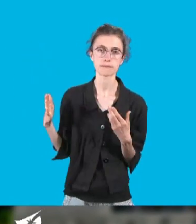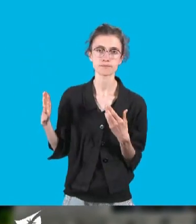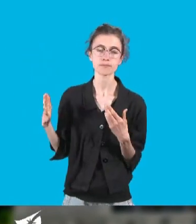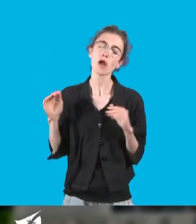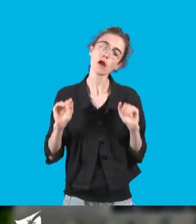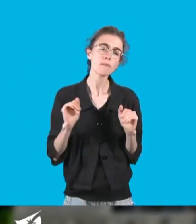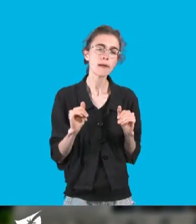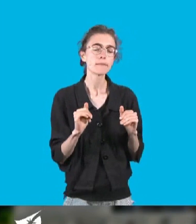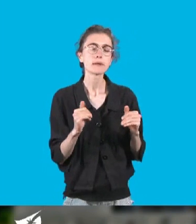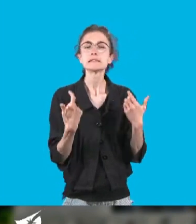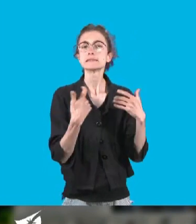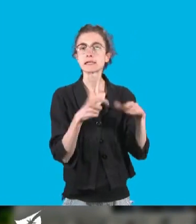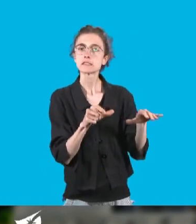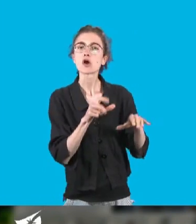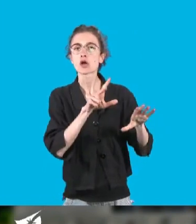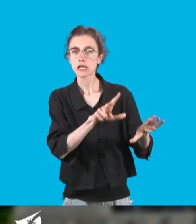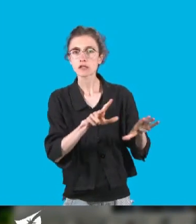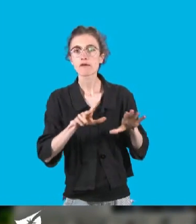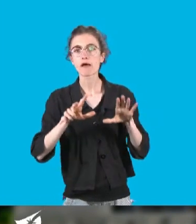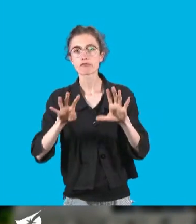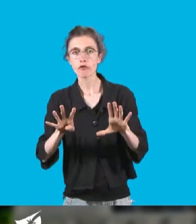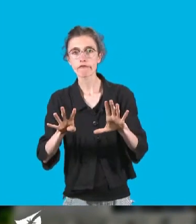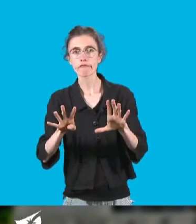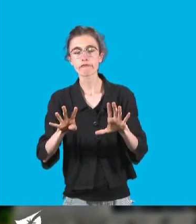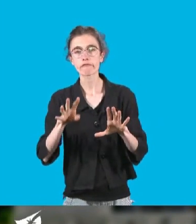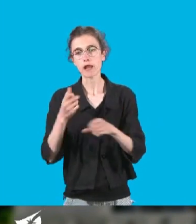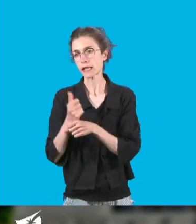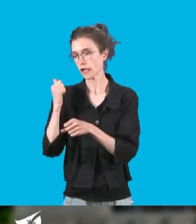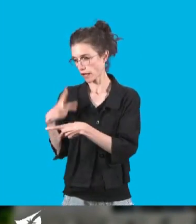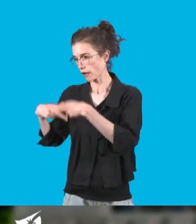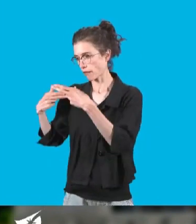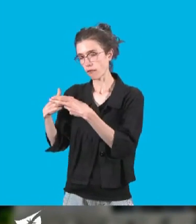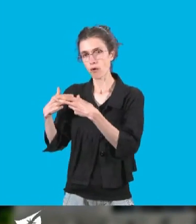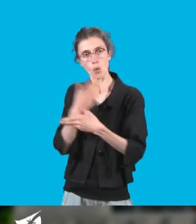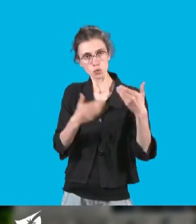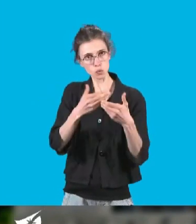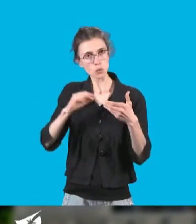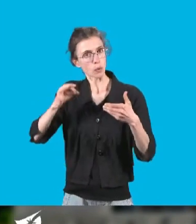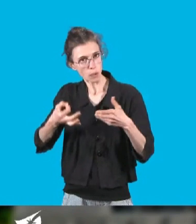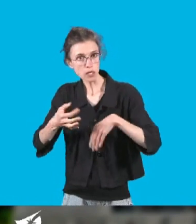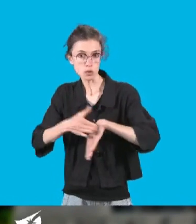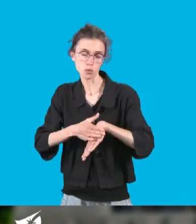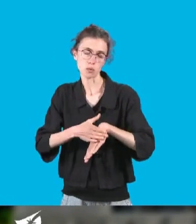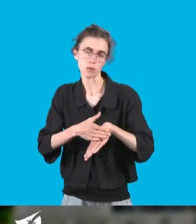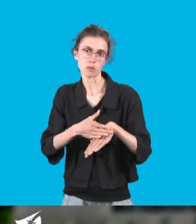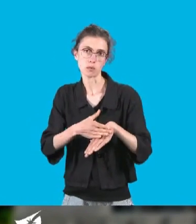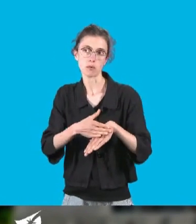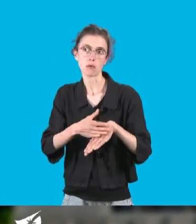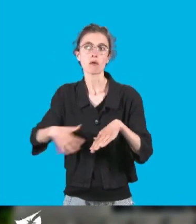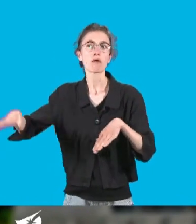ont été créés l'an passé, nos bailleurs sociaux en ont vendu 200.